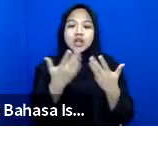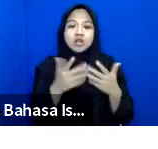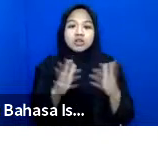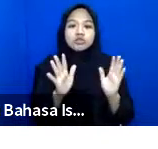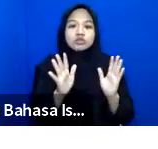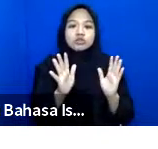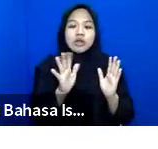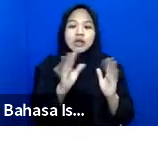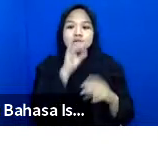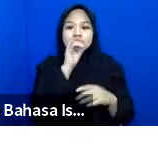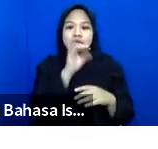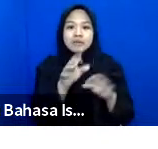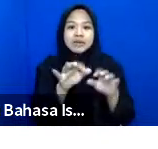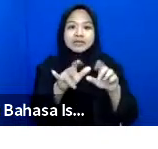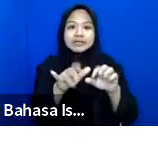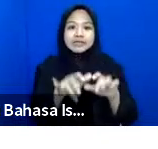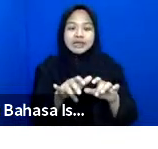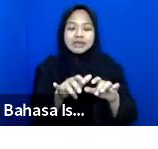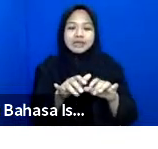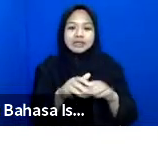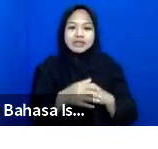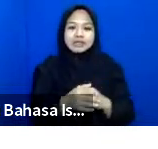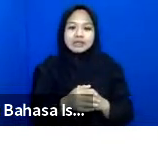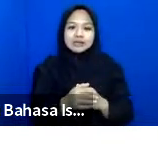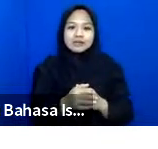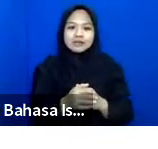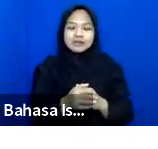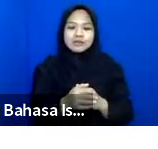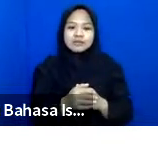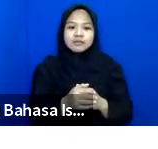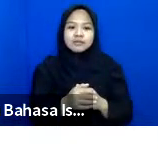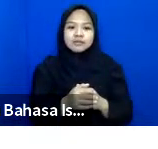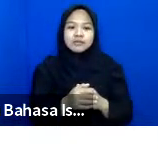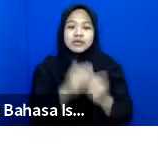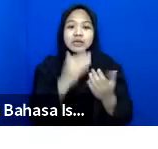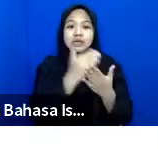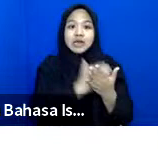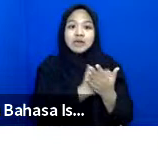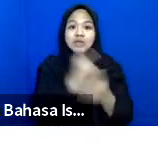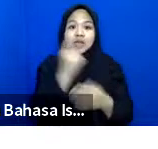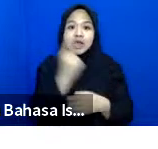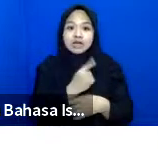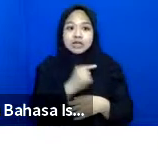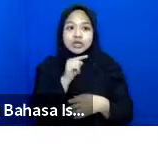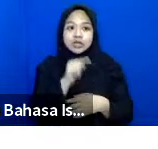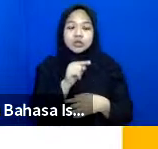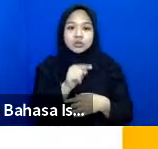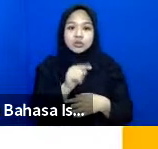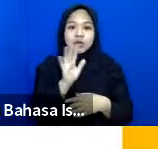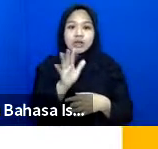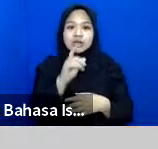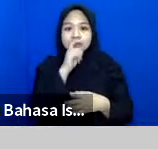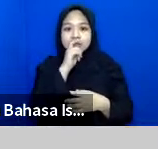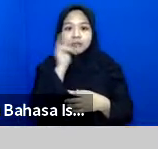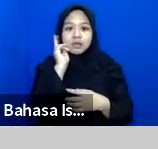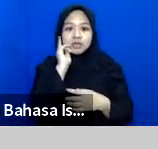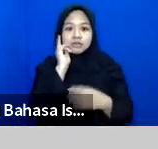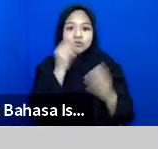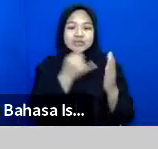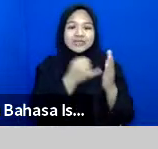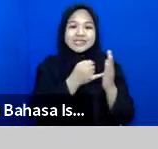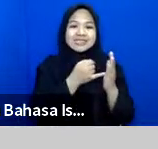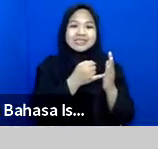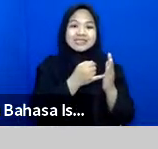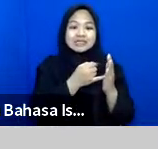Disampaikan Di chat Dimana Dalam Daftar Hadir Itu Ketika Nanti Bapak Ibu Mengisi